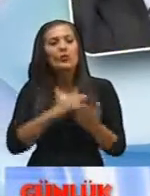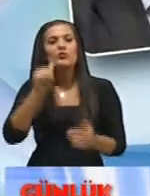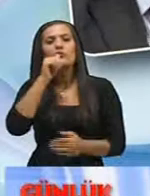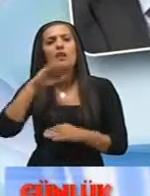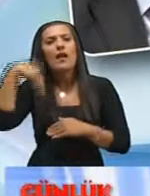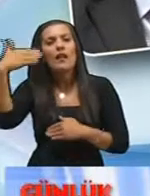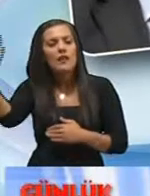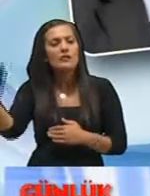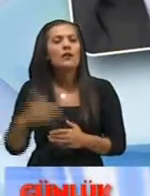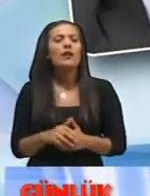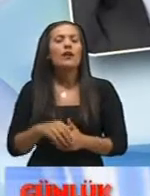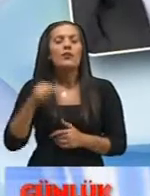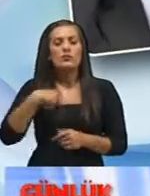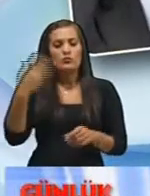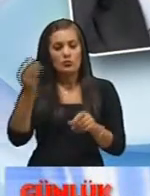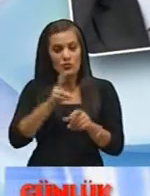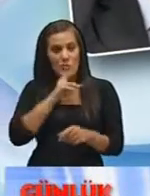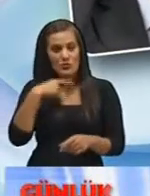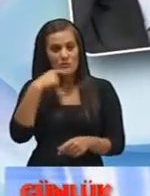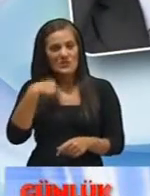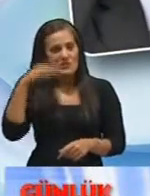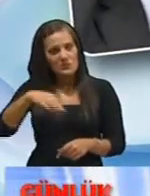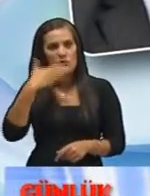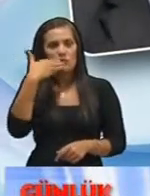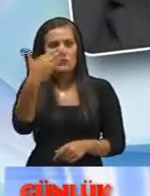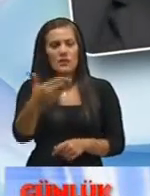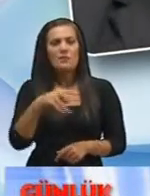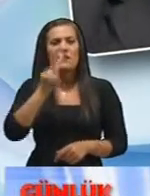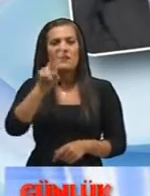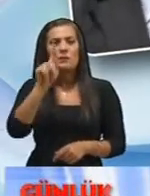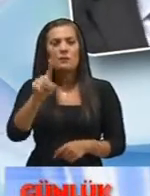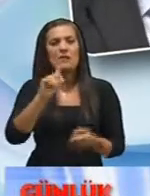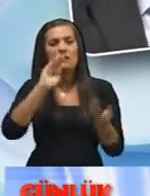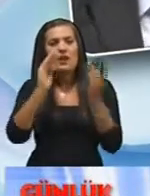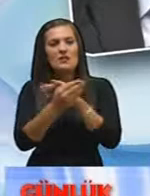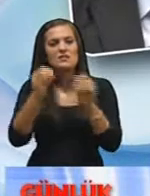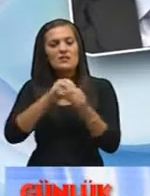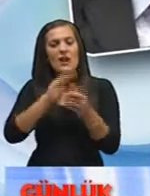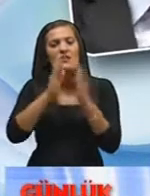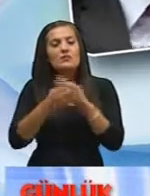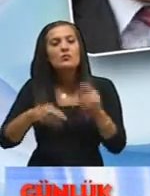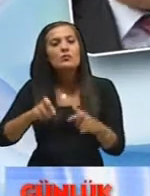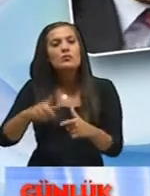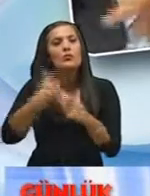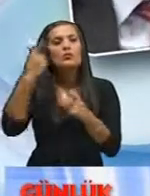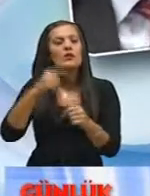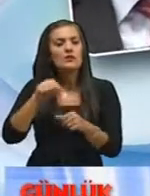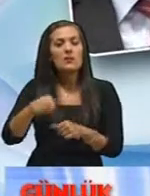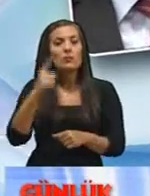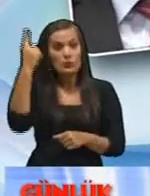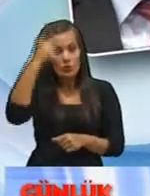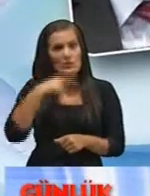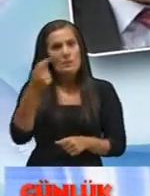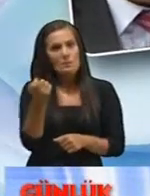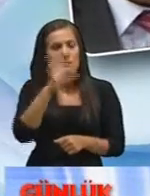Ve ben sonunda söyleyeceğimi Hemen burada unutmadan söyleyeyim 21. asır Asrın projesi Ondan dolayı zaten Biraz